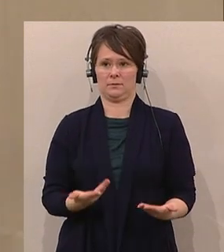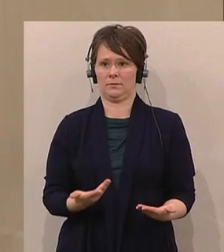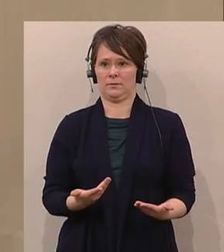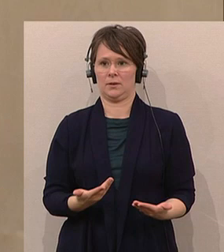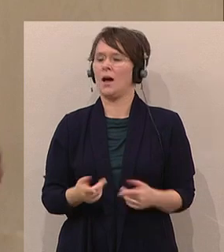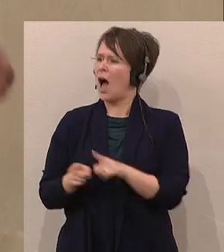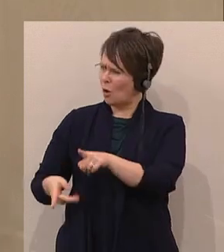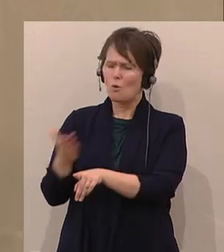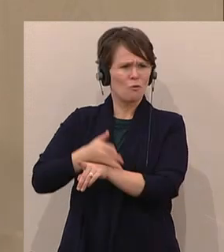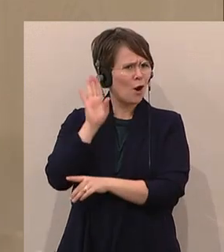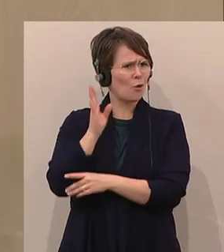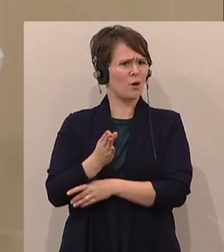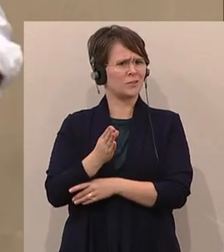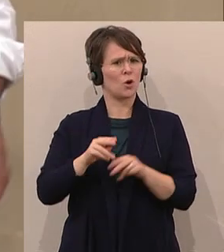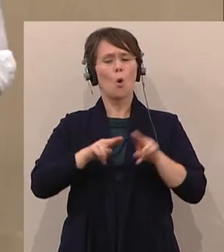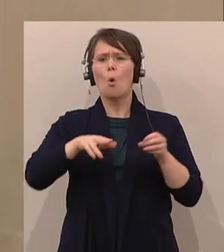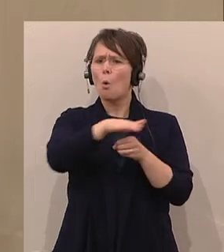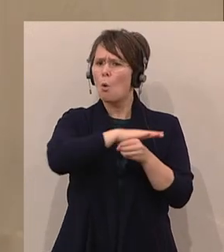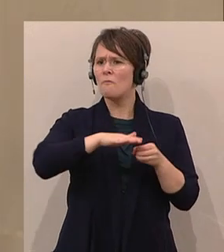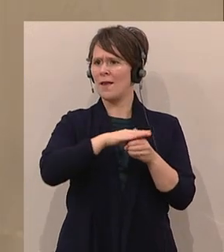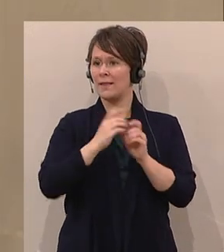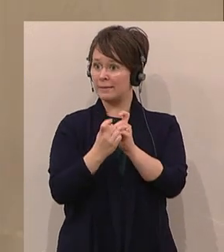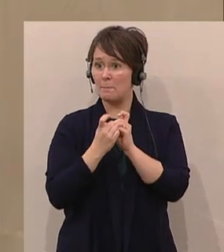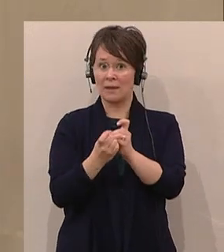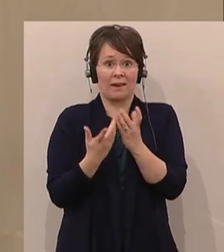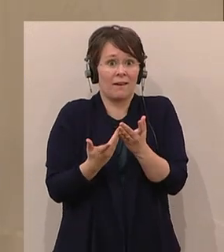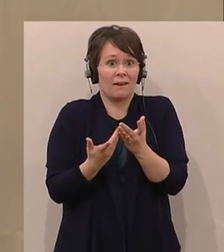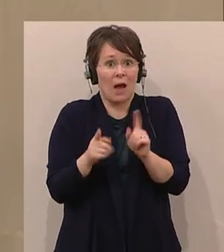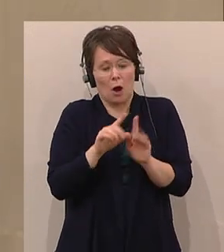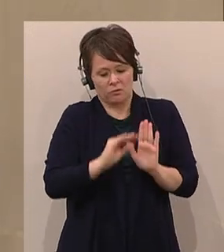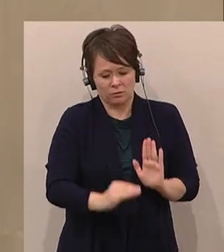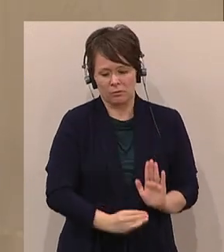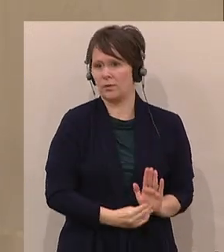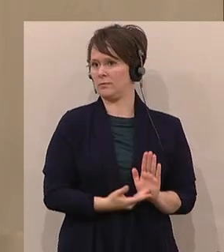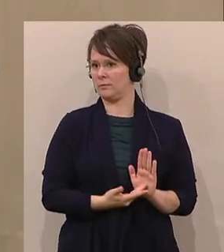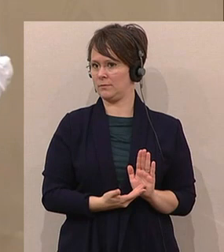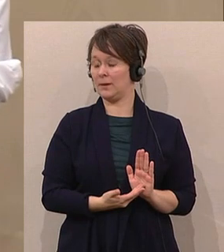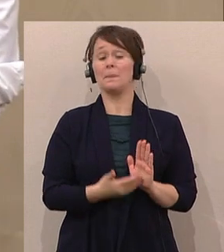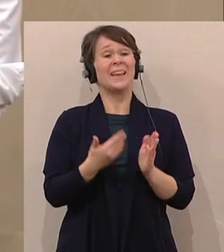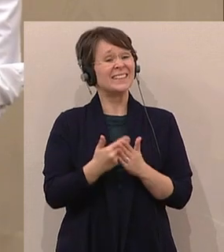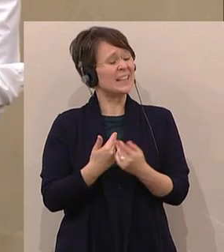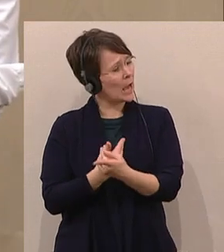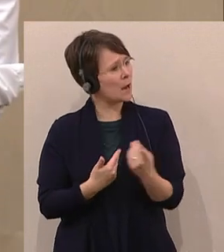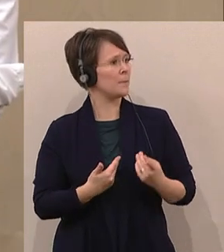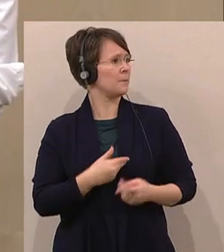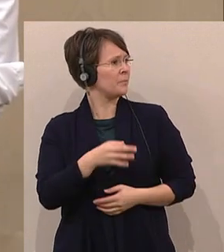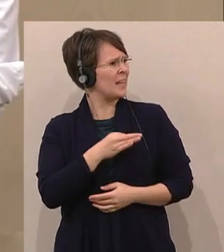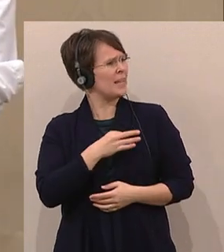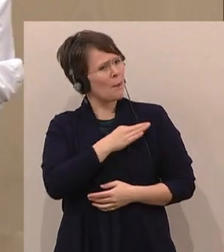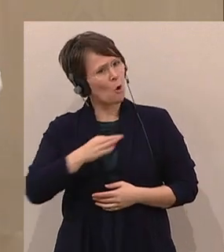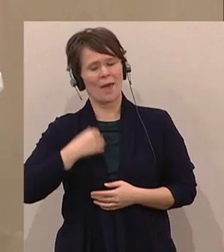Umweltdebatte in welch direkten Zusammenhang das steht. Und deshalb, Kolleginnen und Kollegen, muss uns bewusst sein, und da